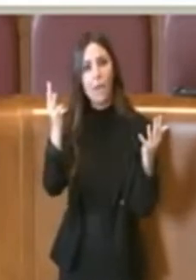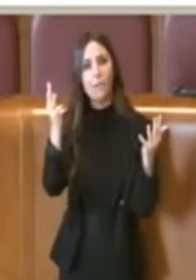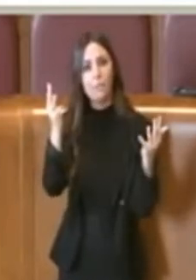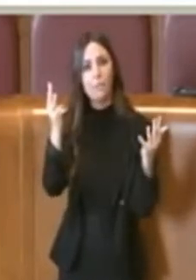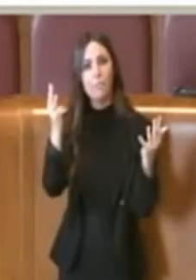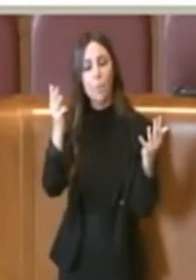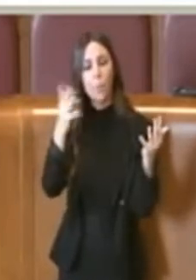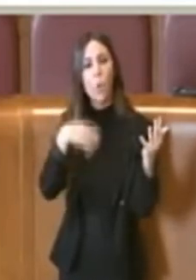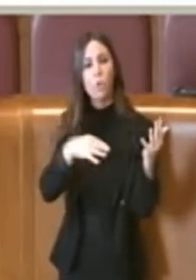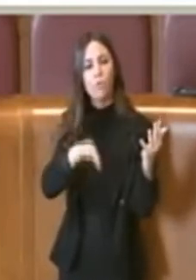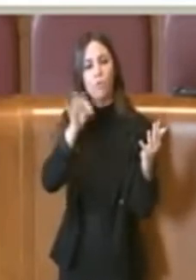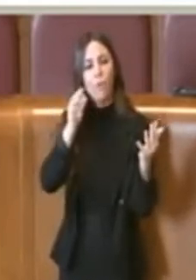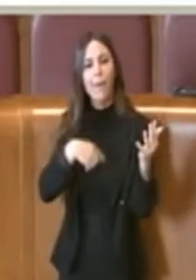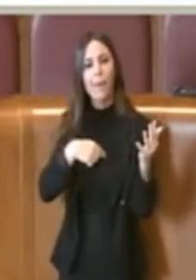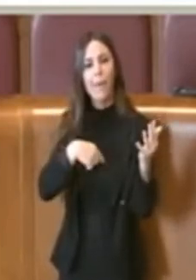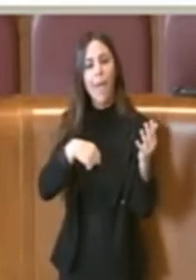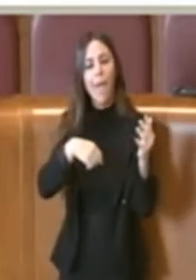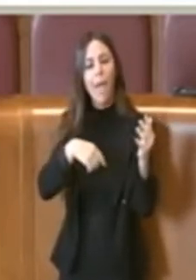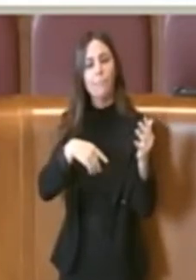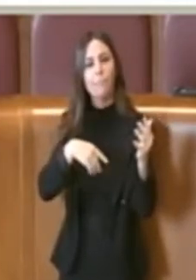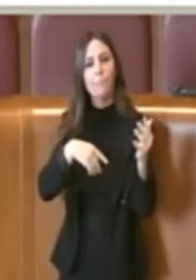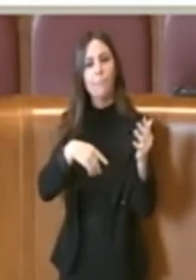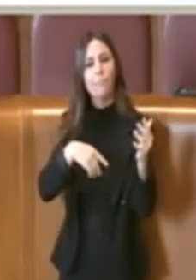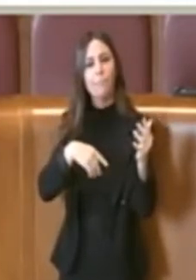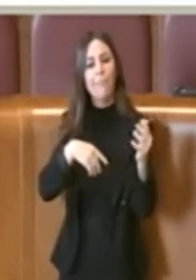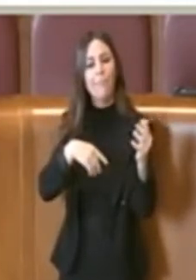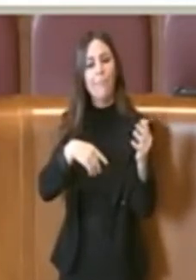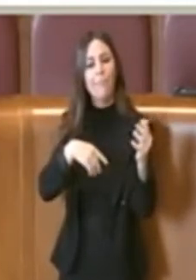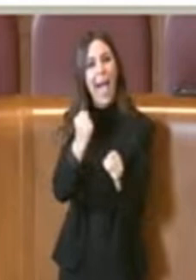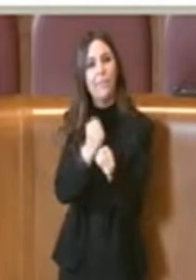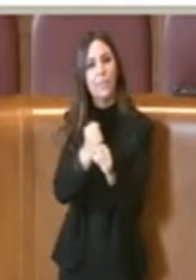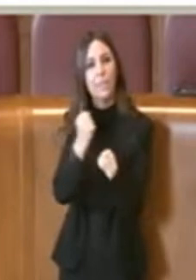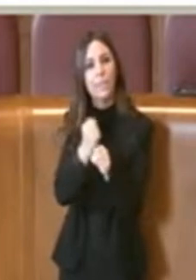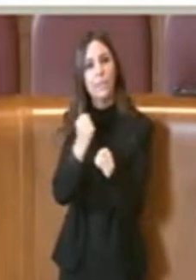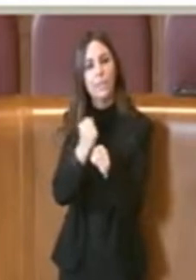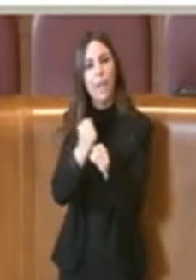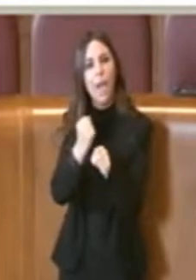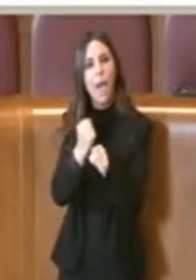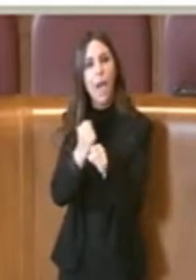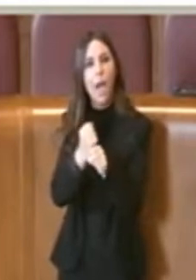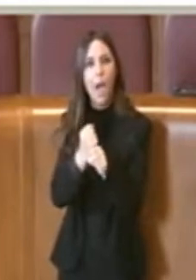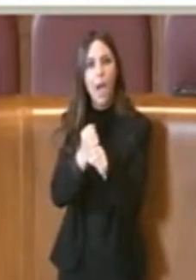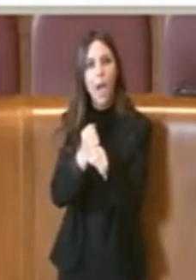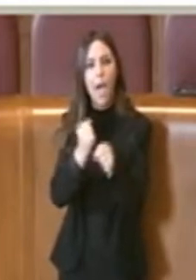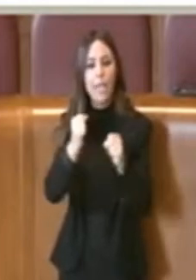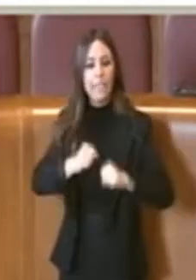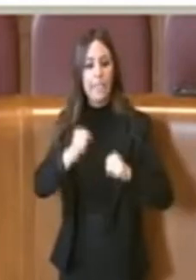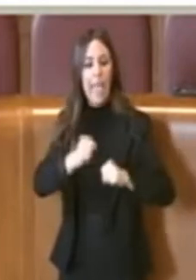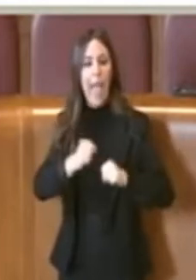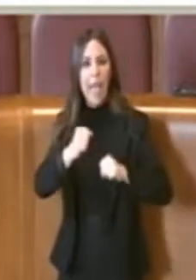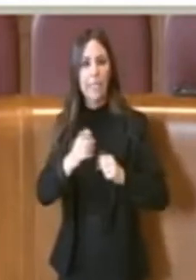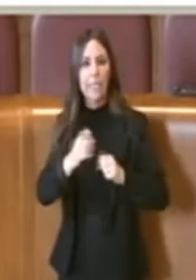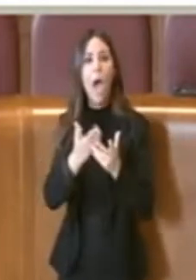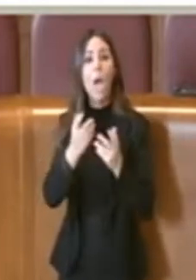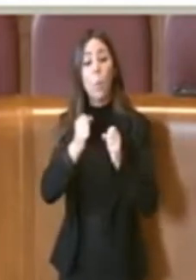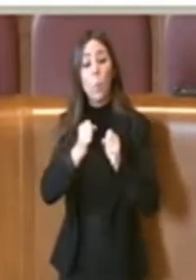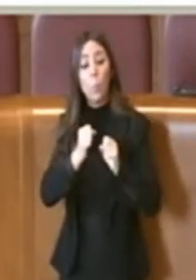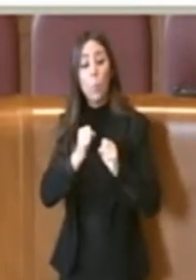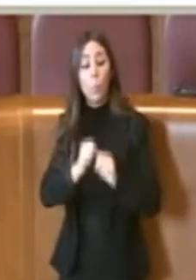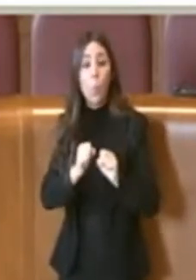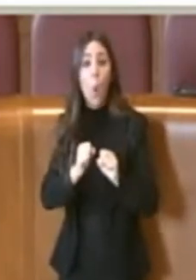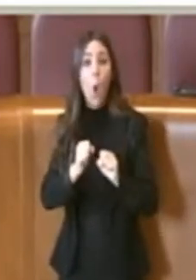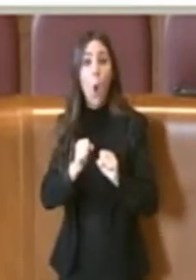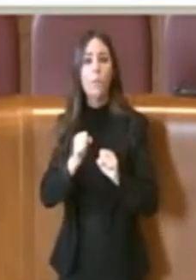di attività fitosanitaria da applicare